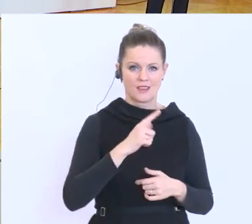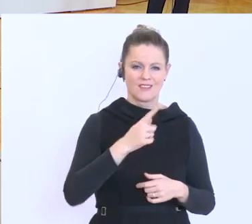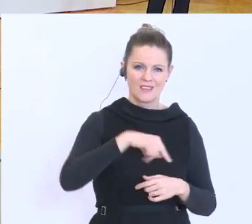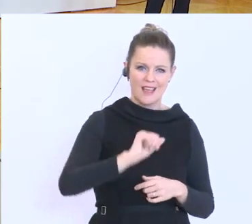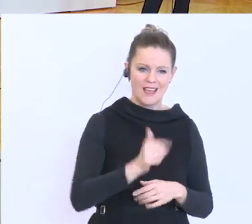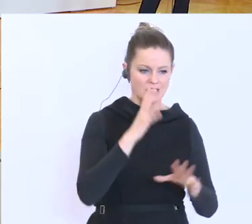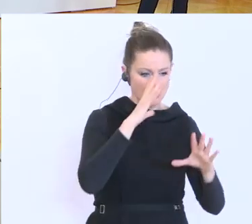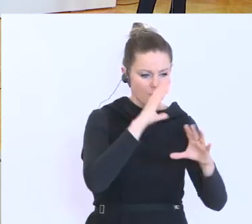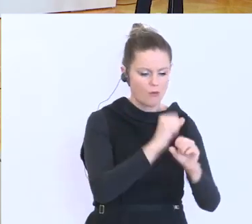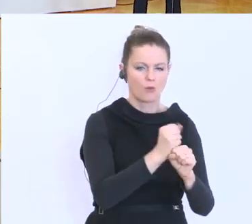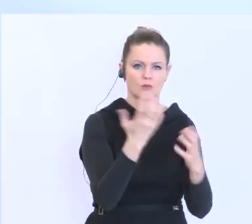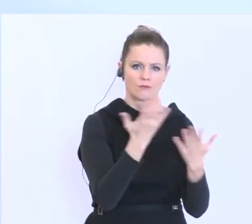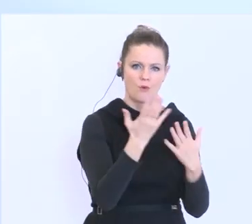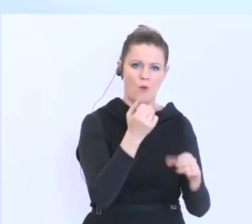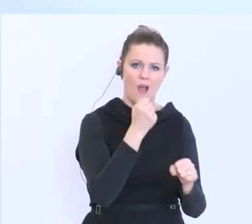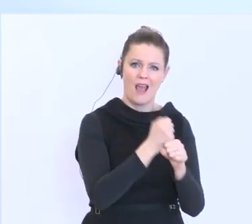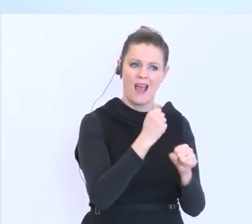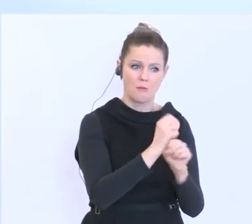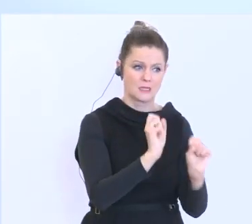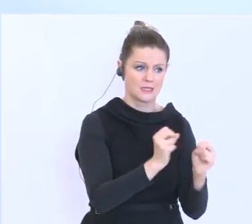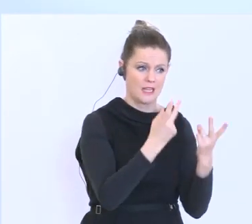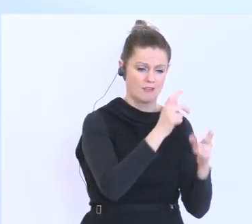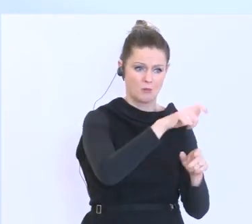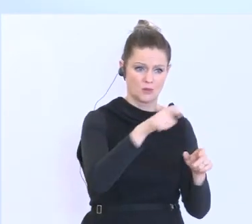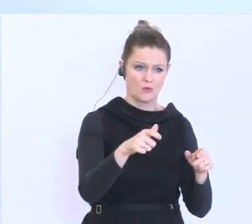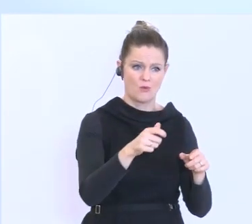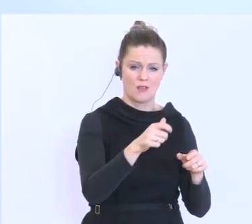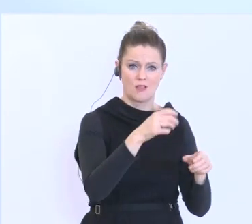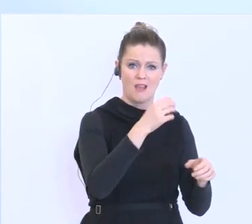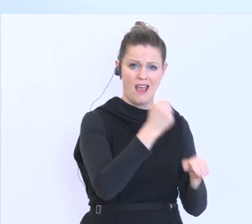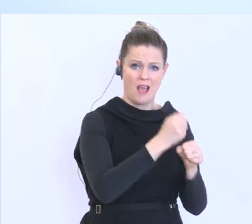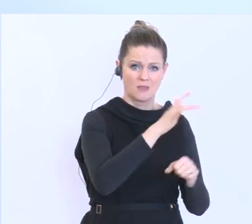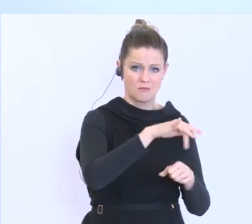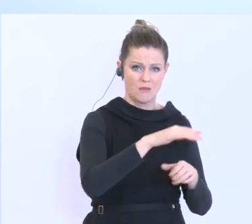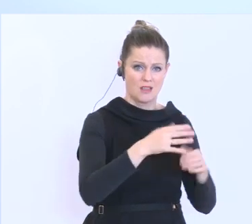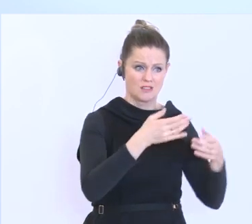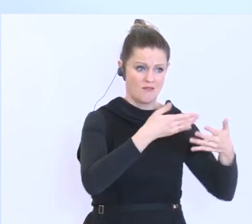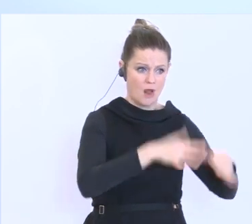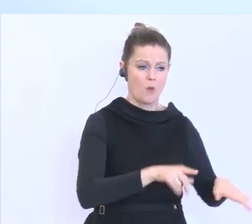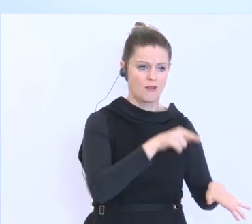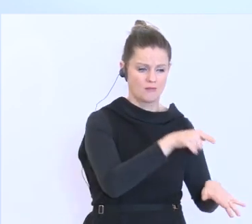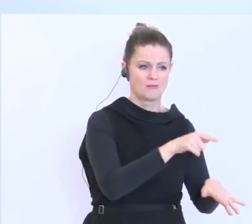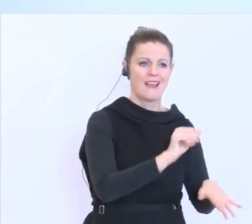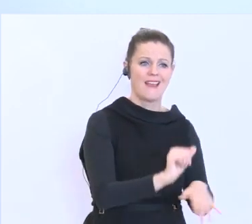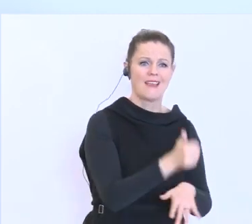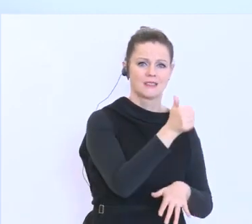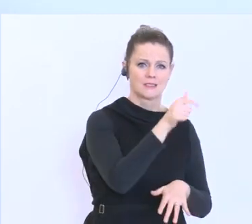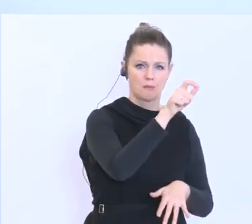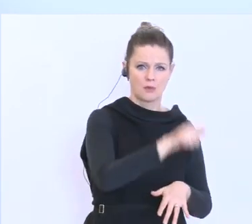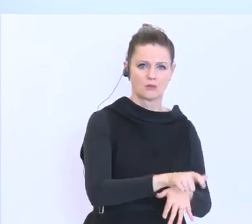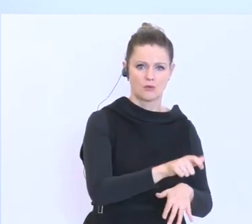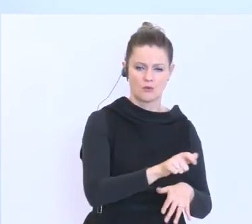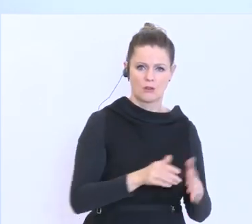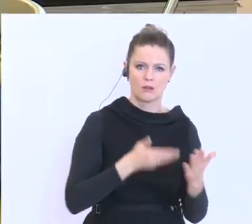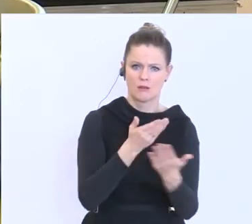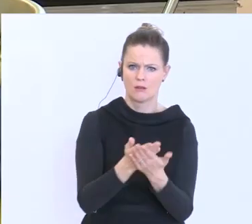die jetzt beispielsweise ihre Stelle verloren haben. Also das ist unser erstes Ziel, hier eine Vermittlung herzustellen. Entschuldigung, Sie haben